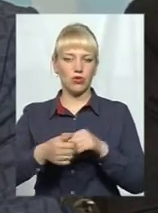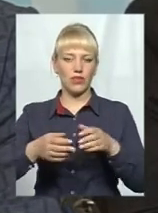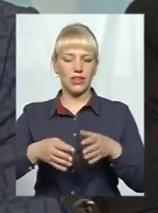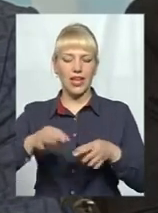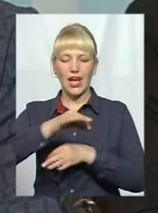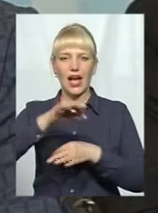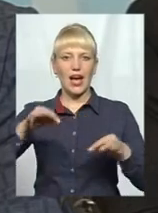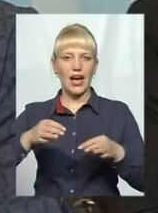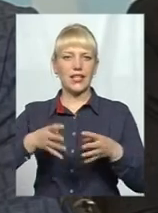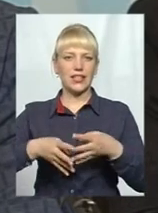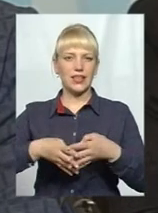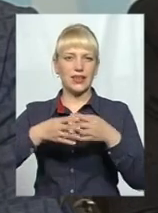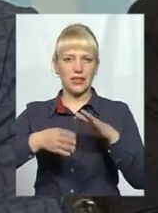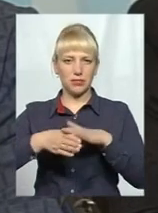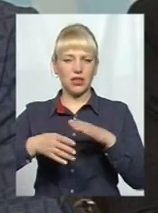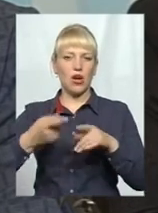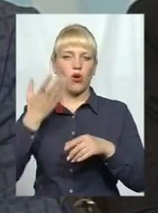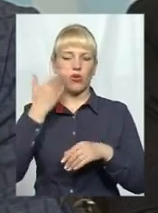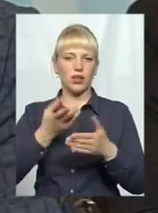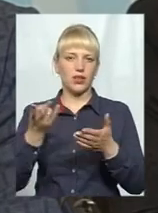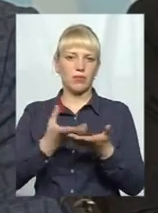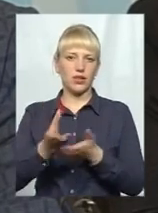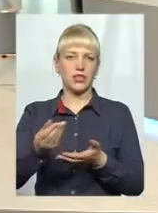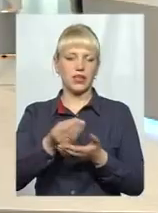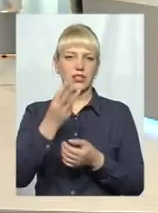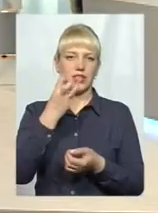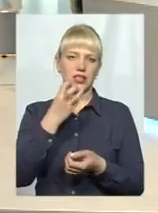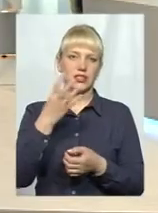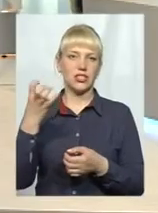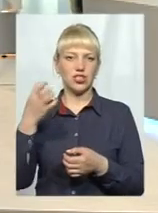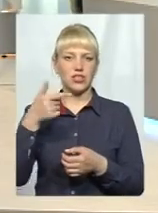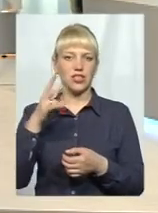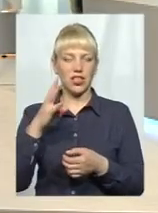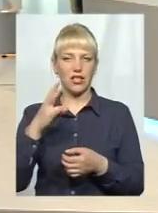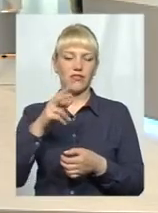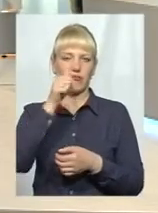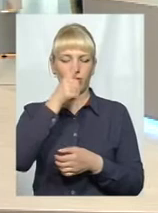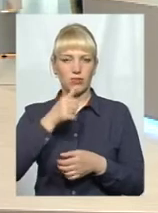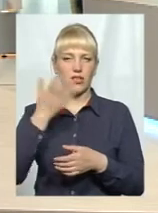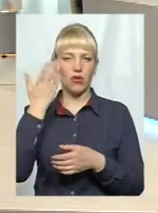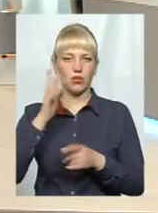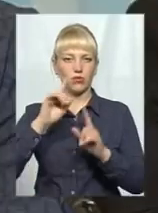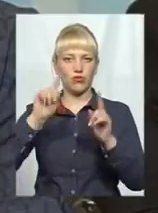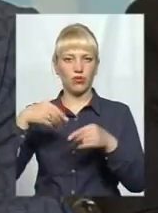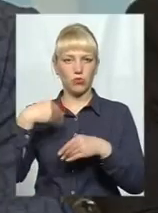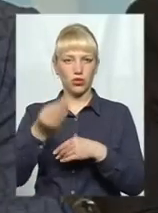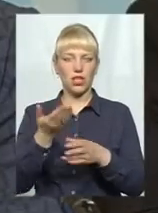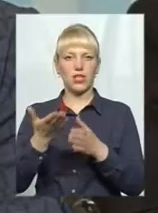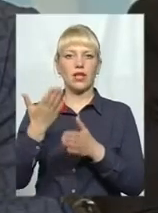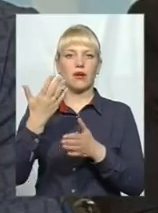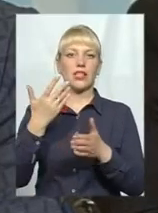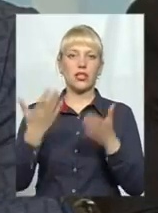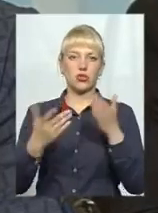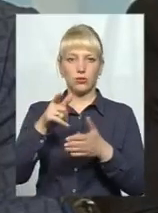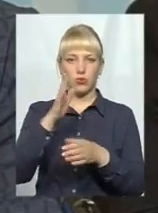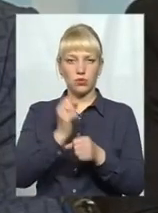приводити до якихось норм, коли він платить там 300-400 гривень в місяць. Але коли йому поставлять вимоги, відповідно, шановний, або ти будеш працювати в центральній частині